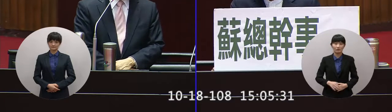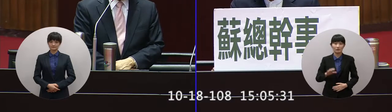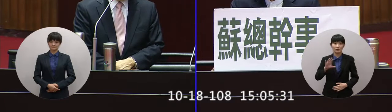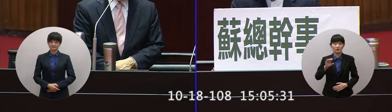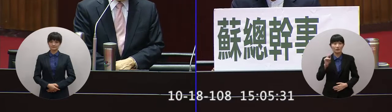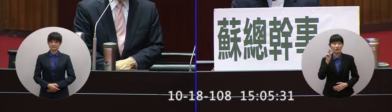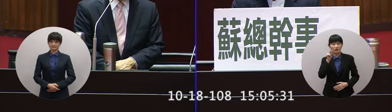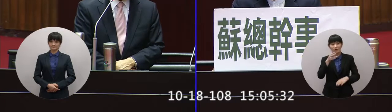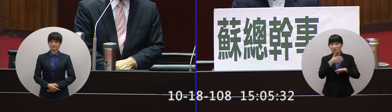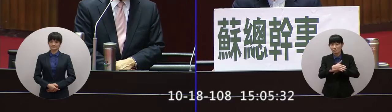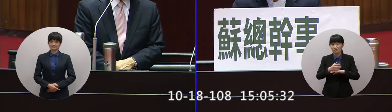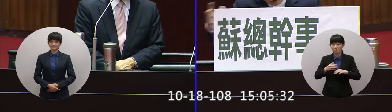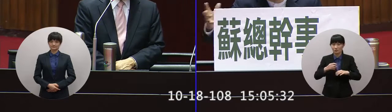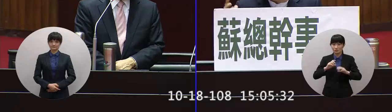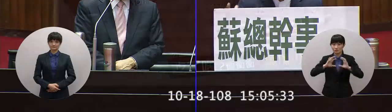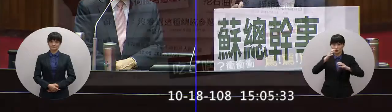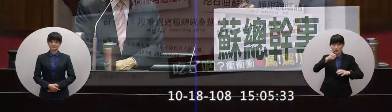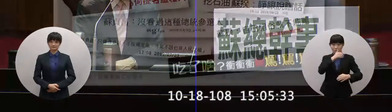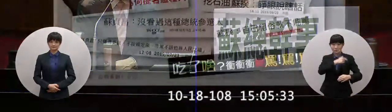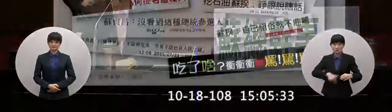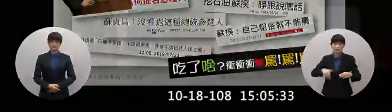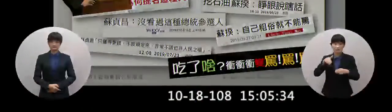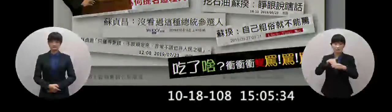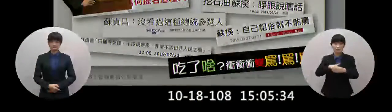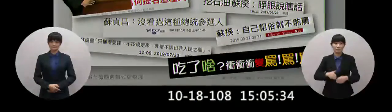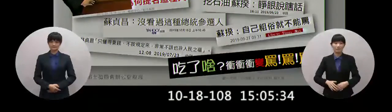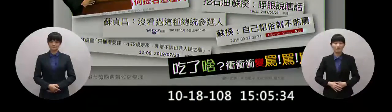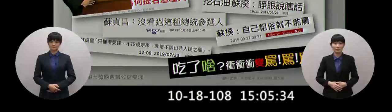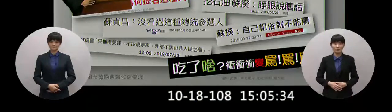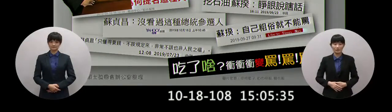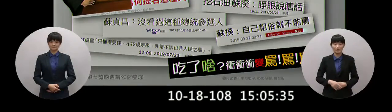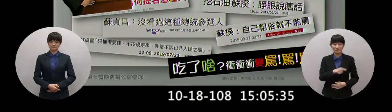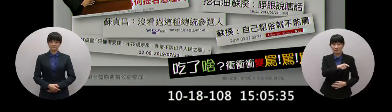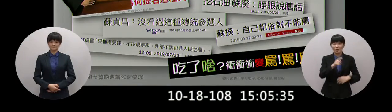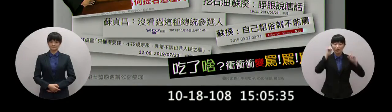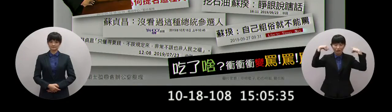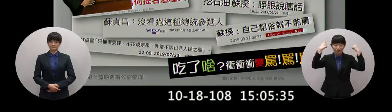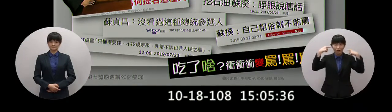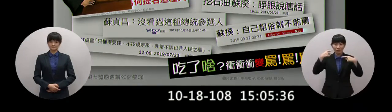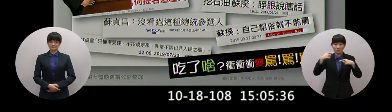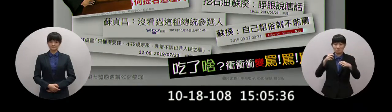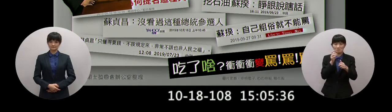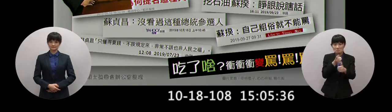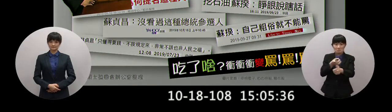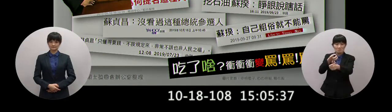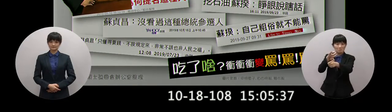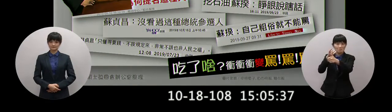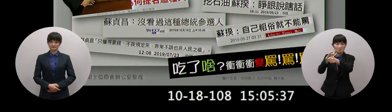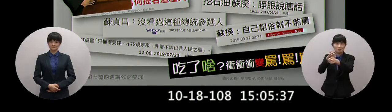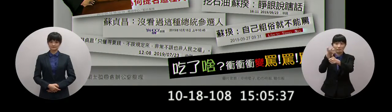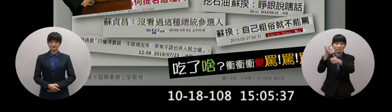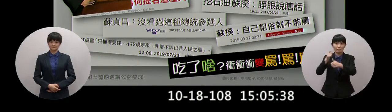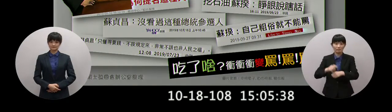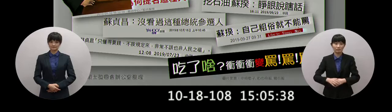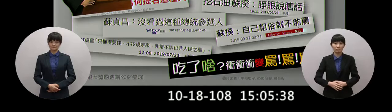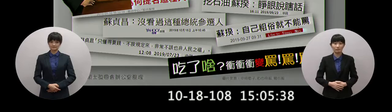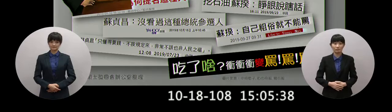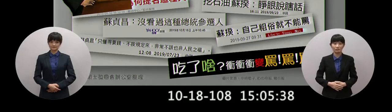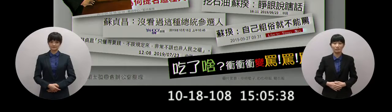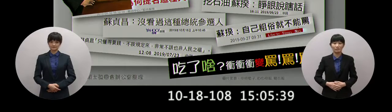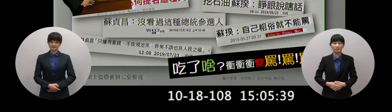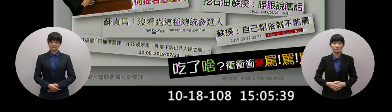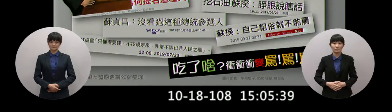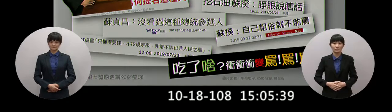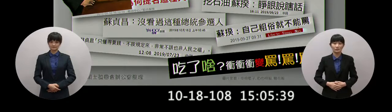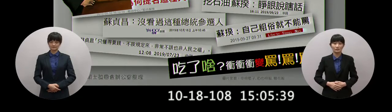總統參選人哦他要過三年沒他要過三年沒你就過你看你一千萬元一千萬元才會大